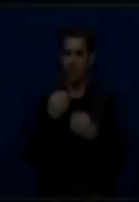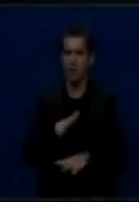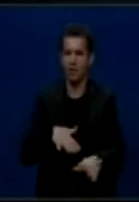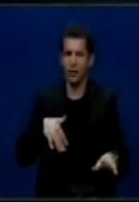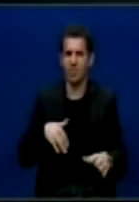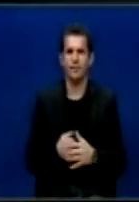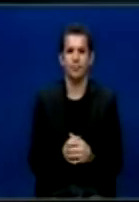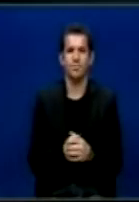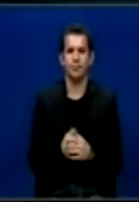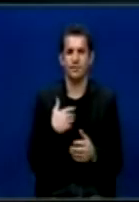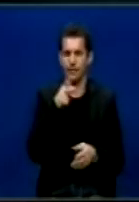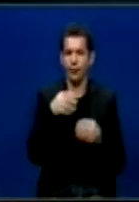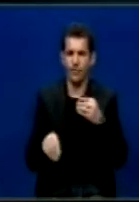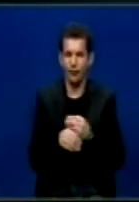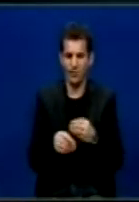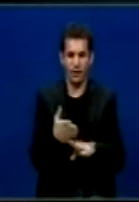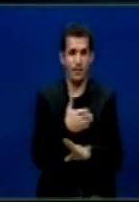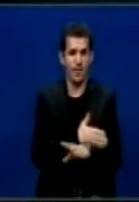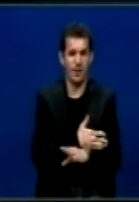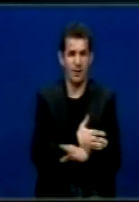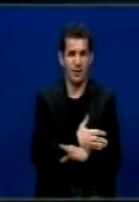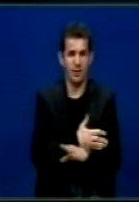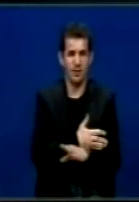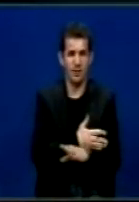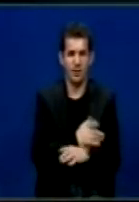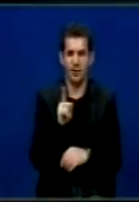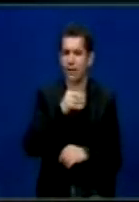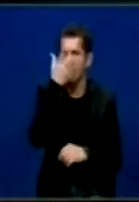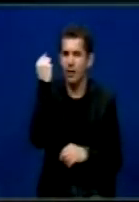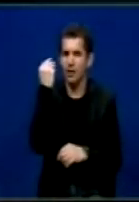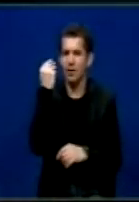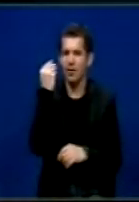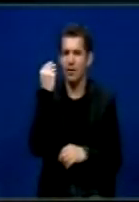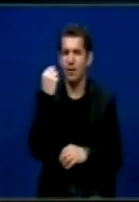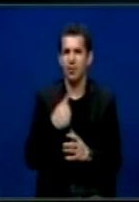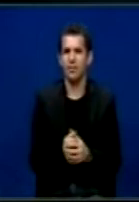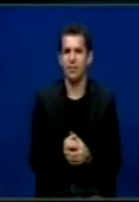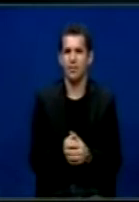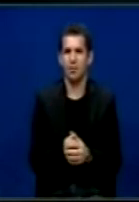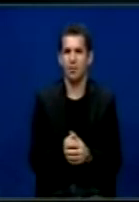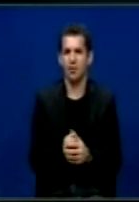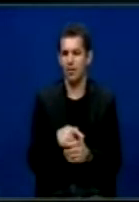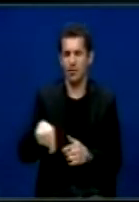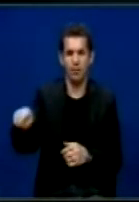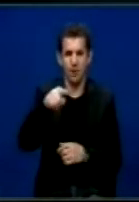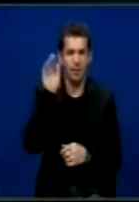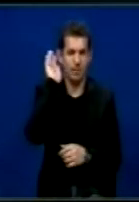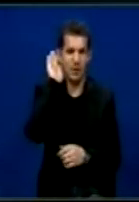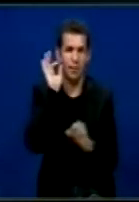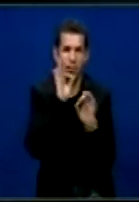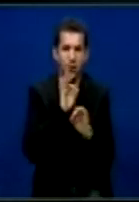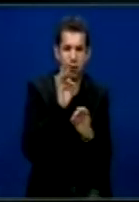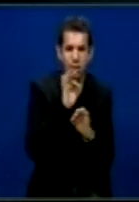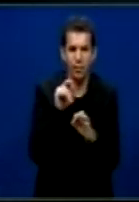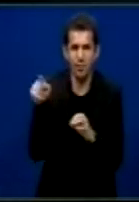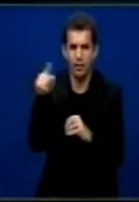Dhe shatë shtoj në lidje me parafolësen që mos harrojmë që mungesa e prezencës e ministrave sot është më